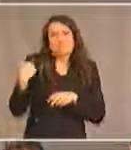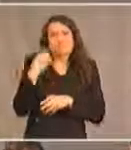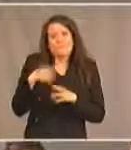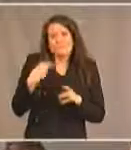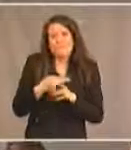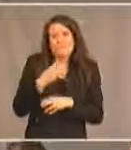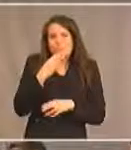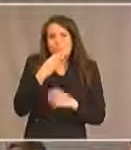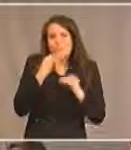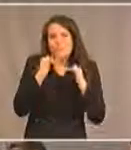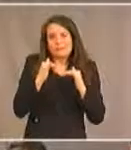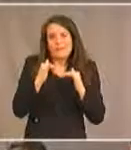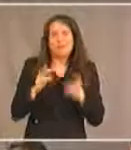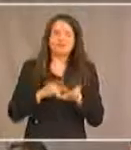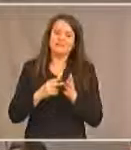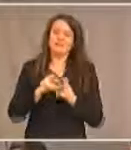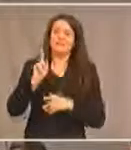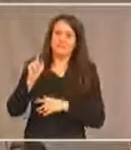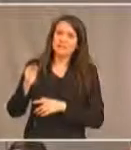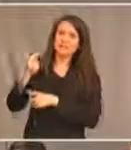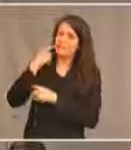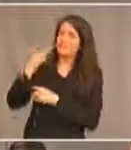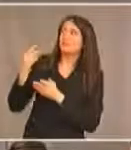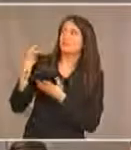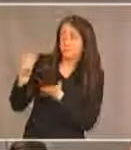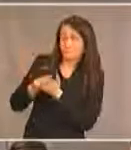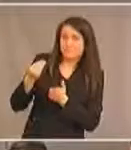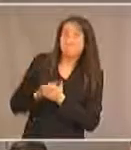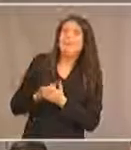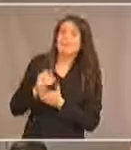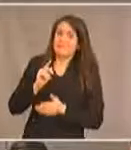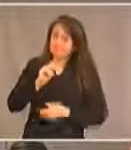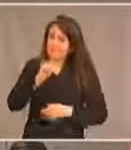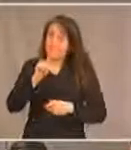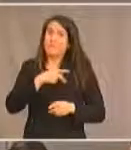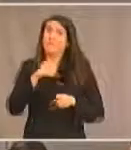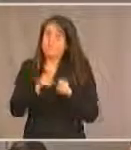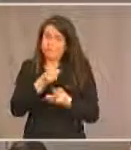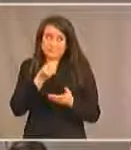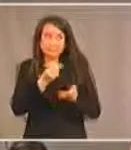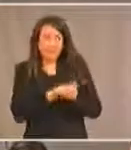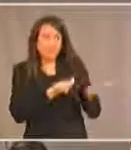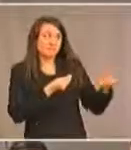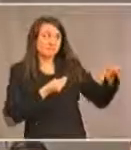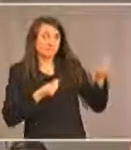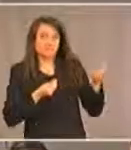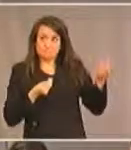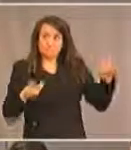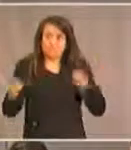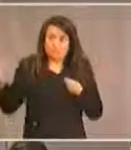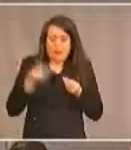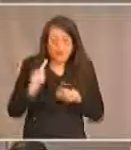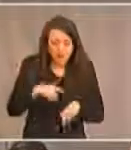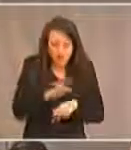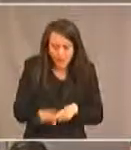plus d'engagement de la part des gouvernements fédéraux et provinciaux pour mieux identifier les besoins des